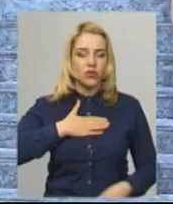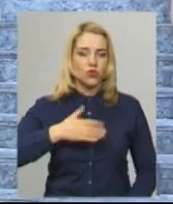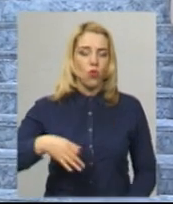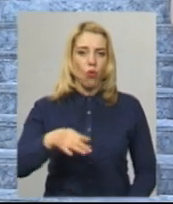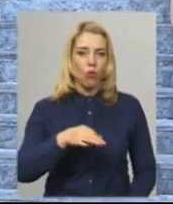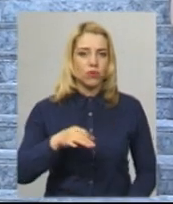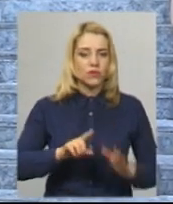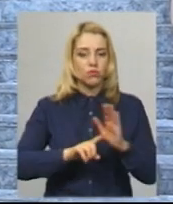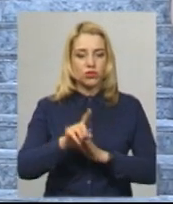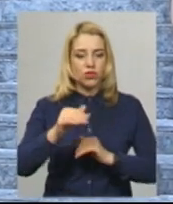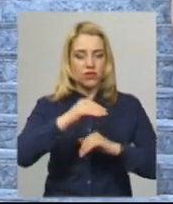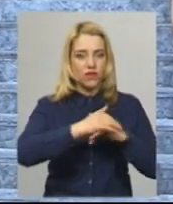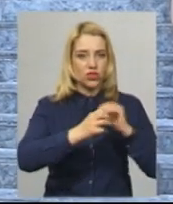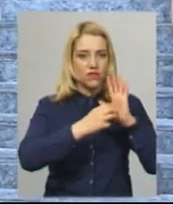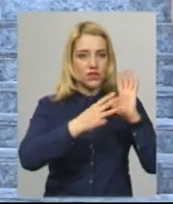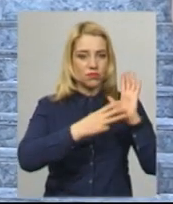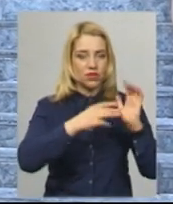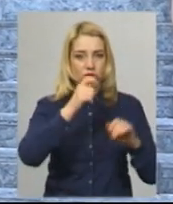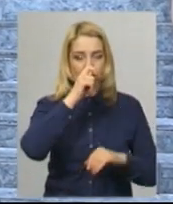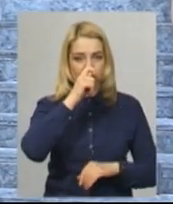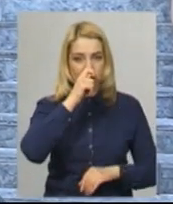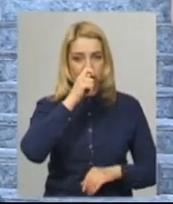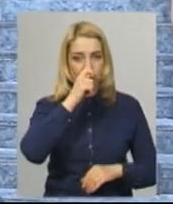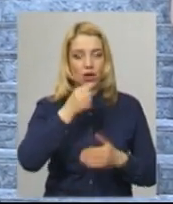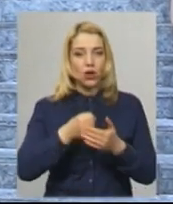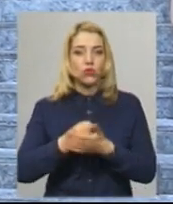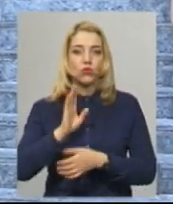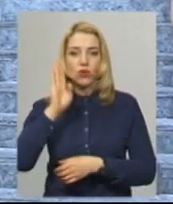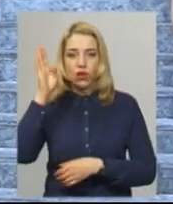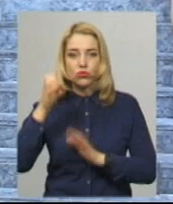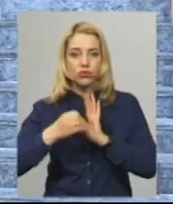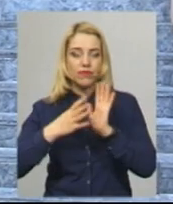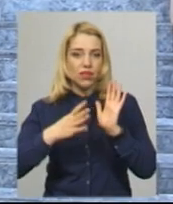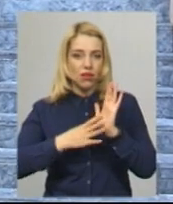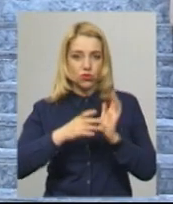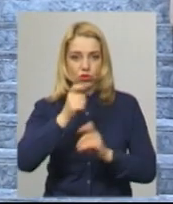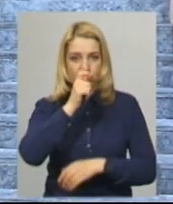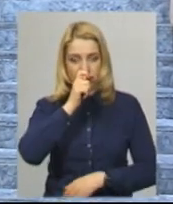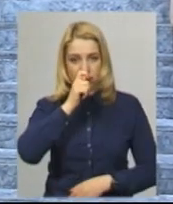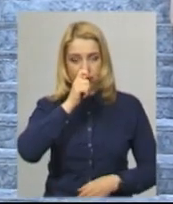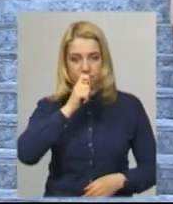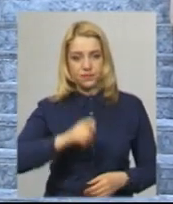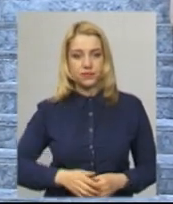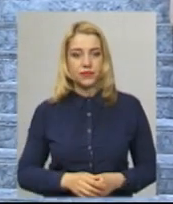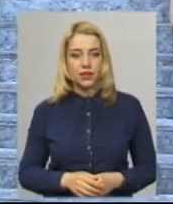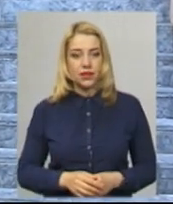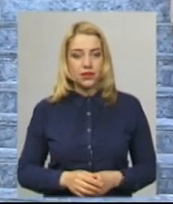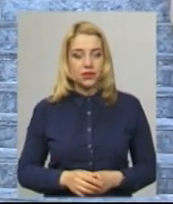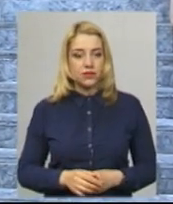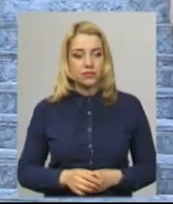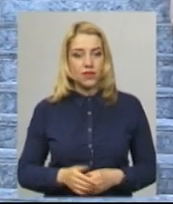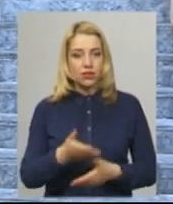вечора 18 квітня до ранку 19, нами